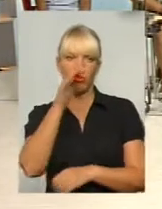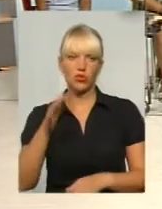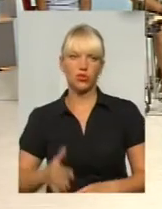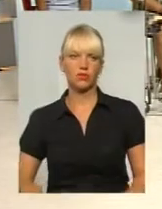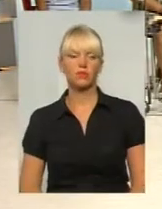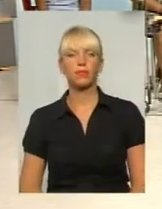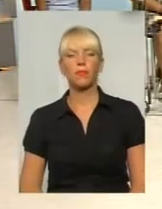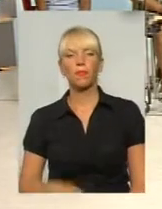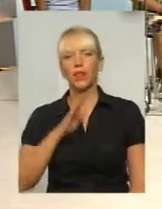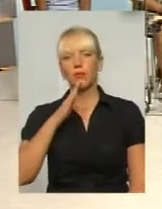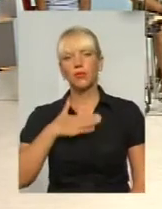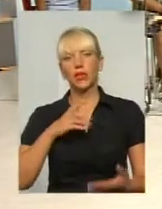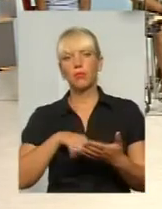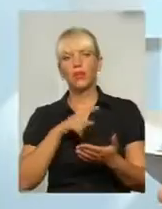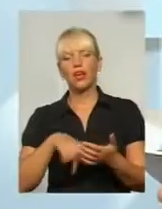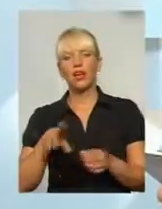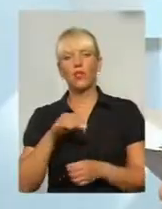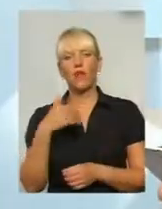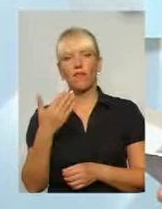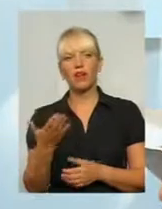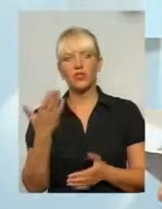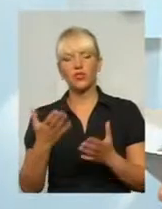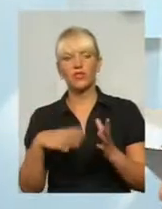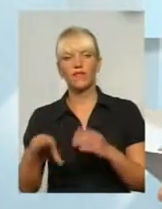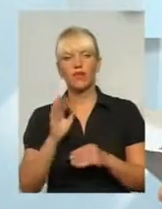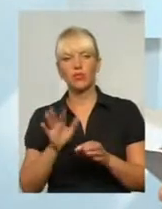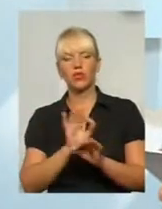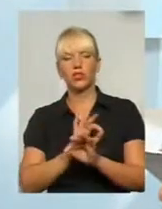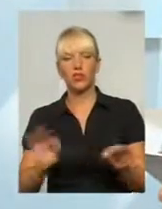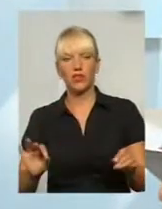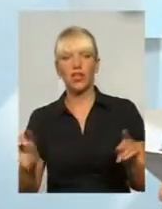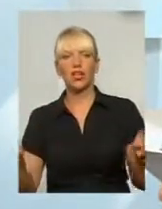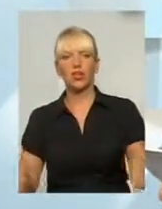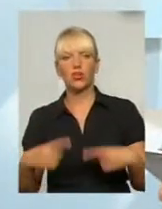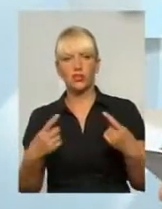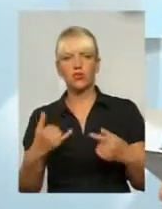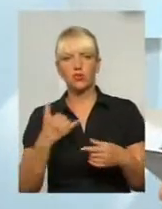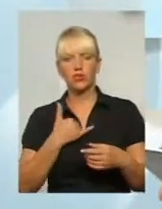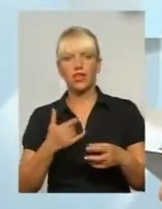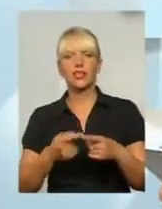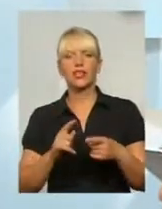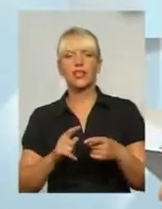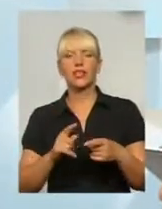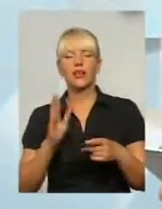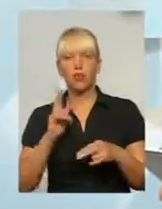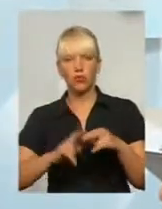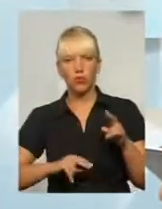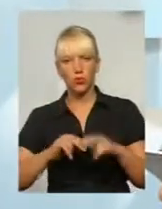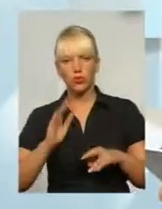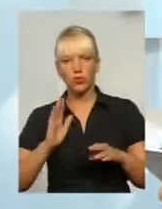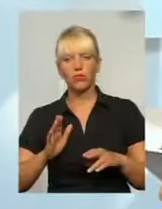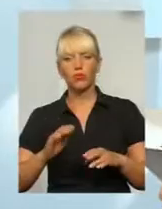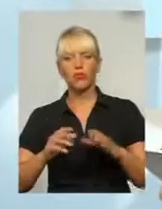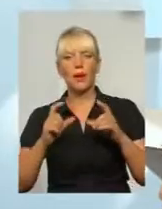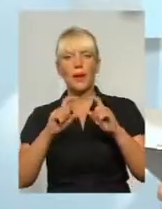Моє питання до вас. Якщо в нас буде все ідеально, створиться в нас притулок, побудується точніше, скільки